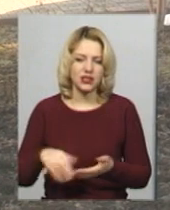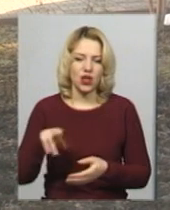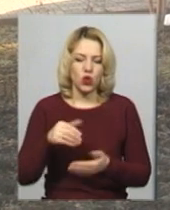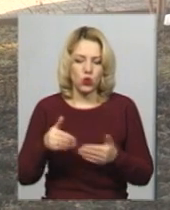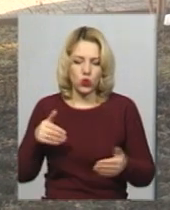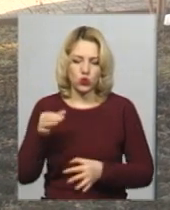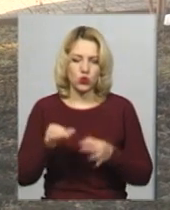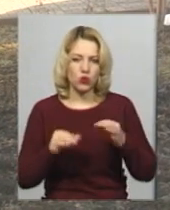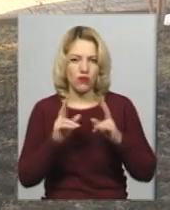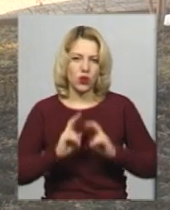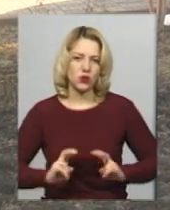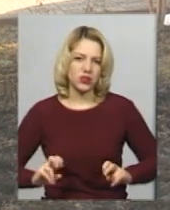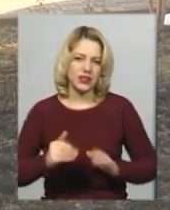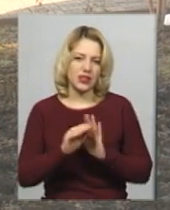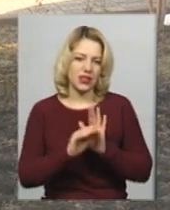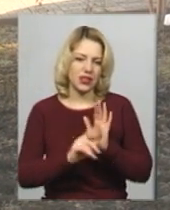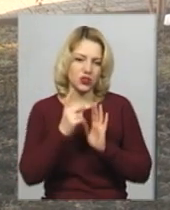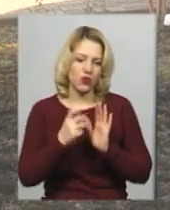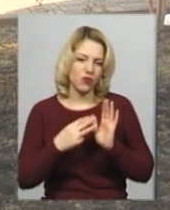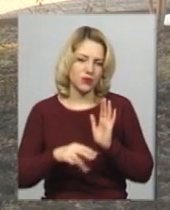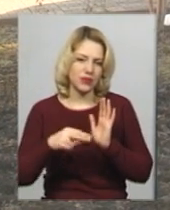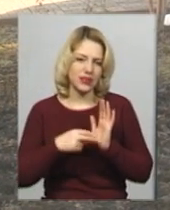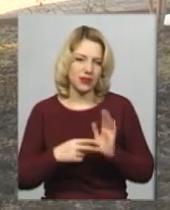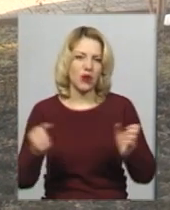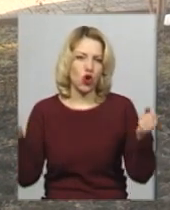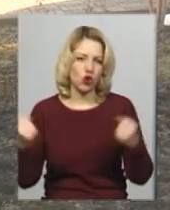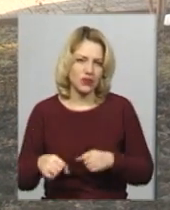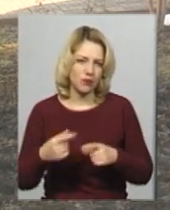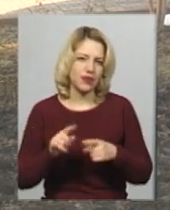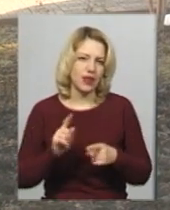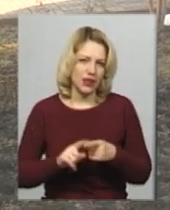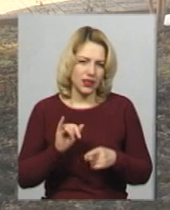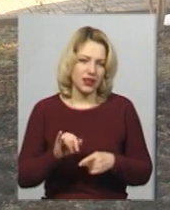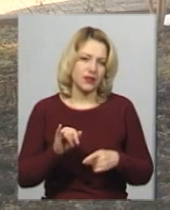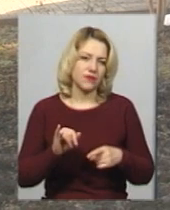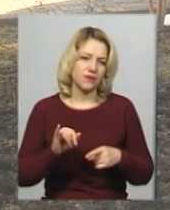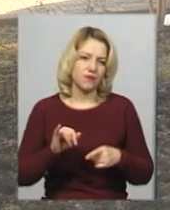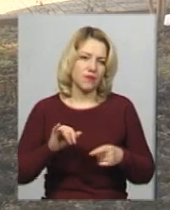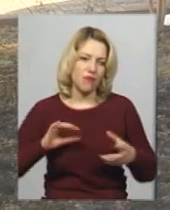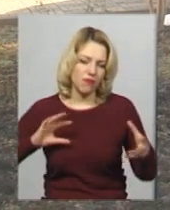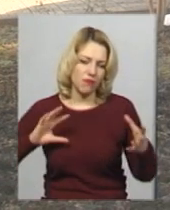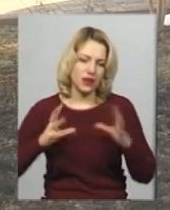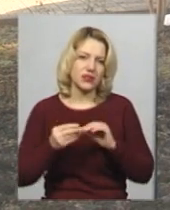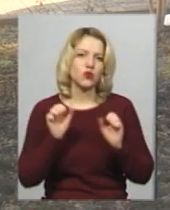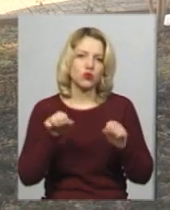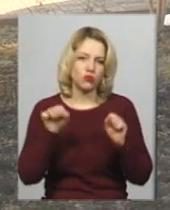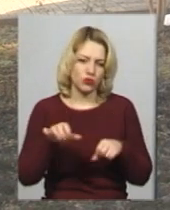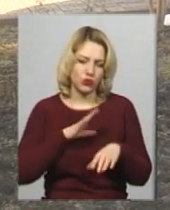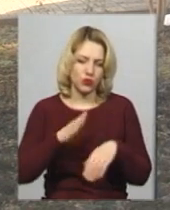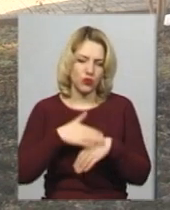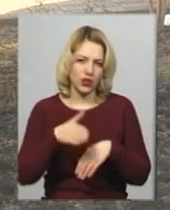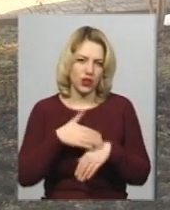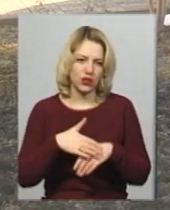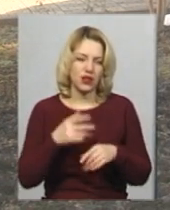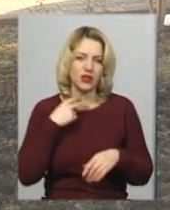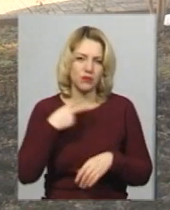статтею 187 розбій. Максимальне покарання, яке очікує нападника, це позбавлення волі